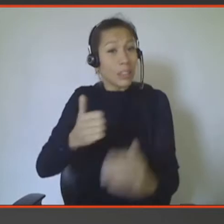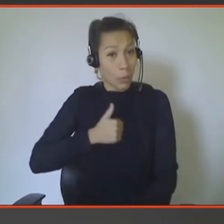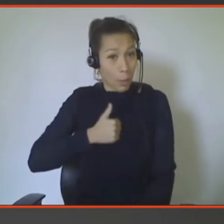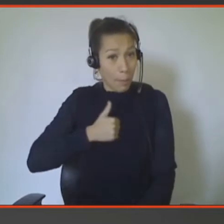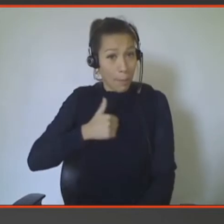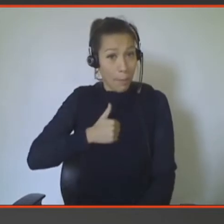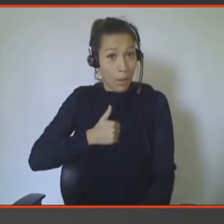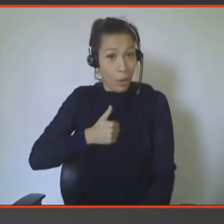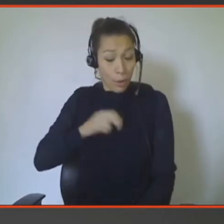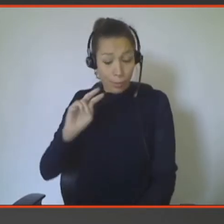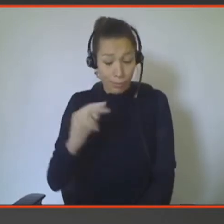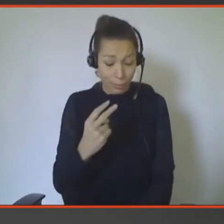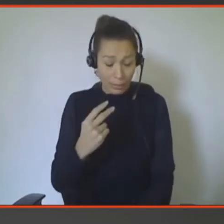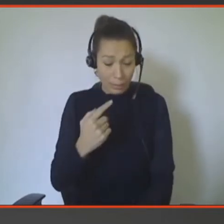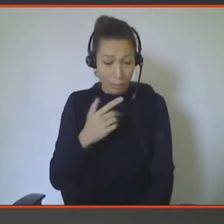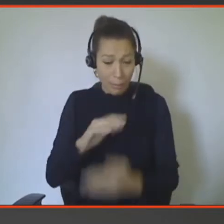de faire ces actions.